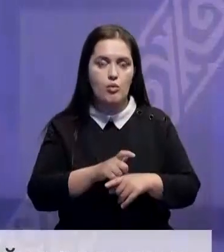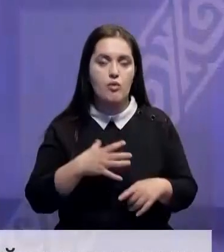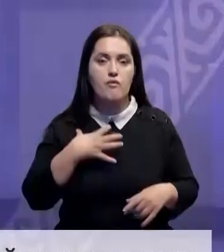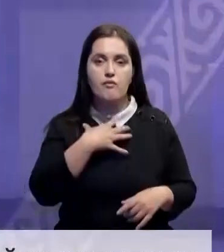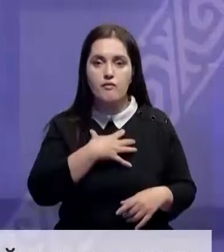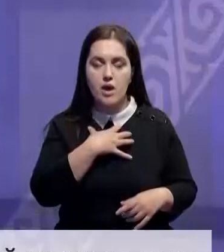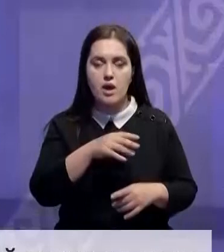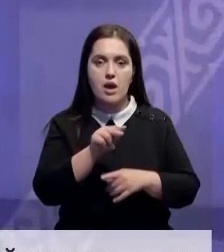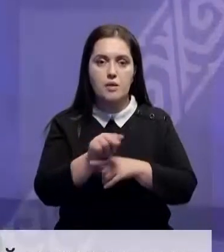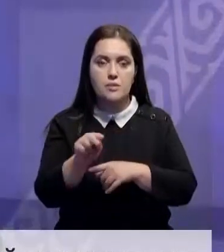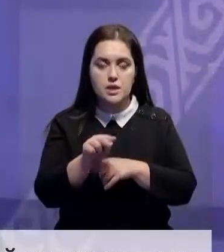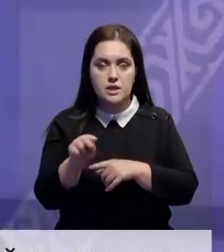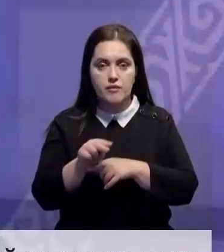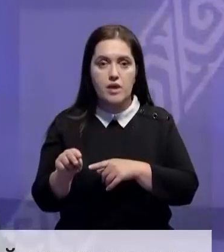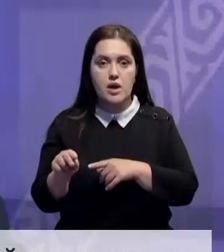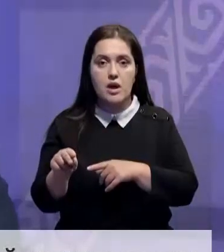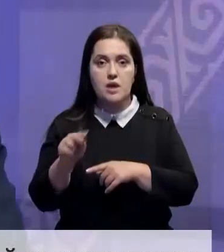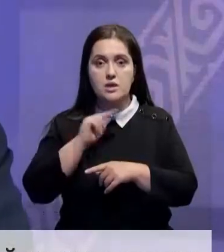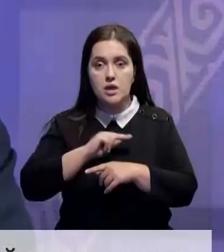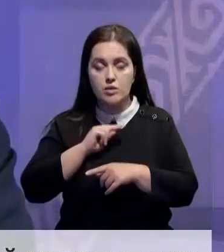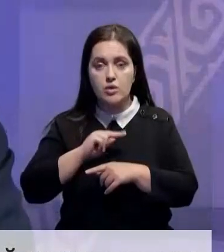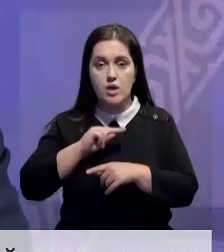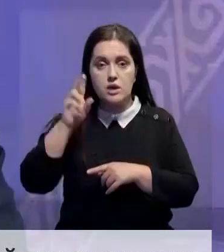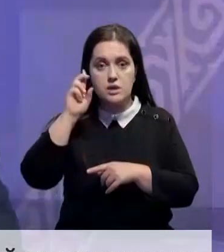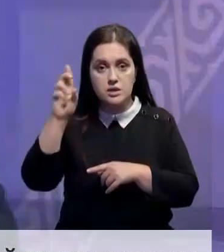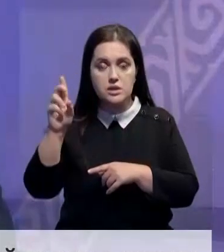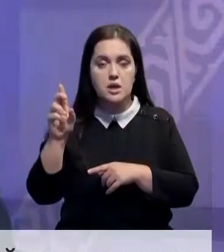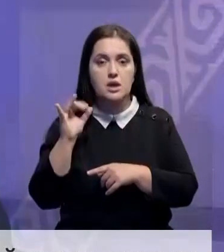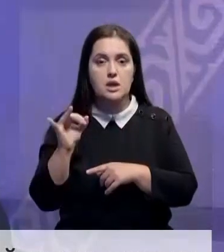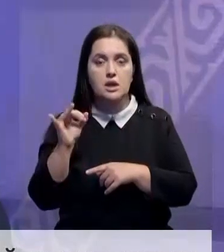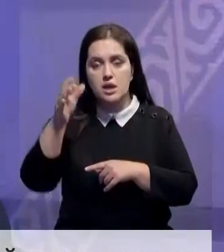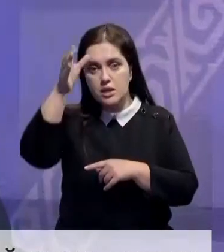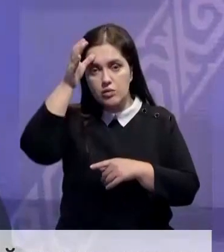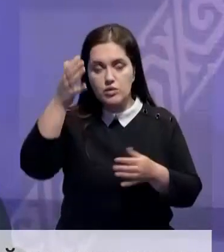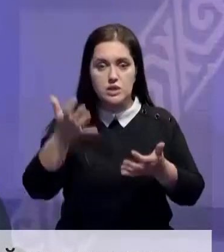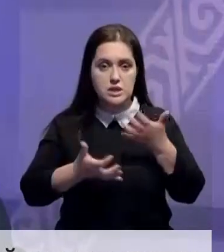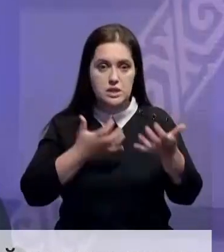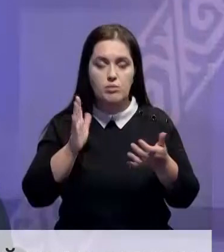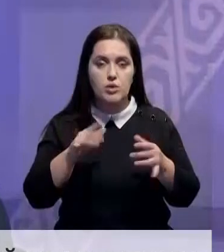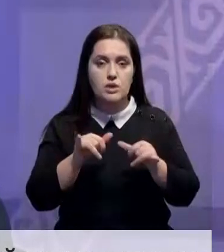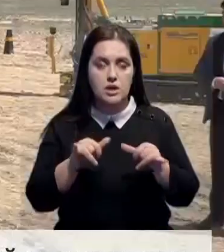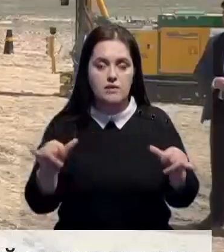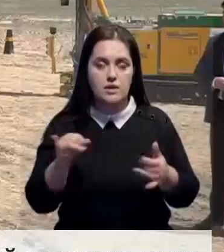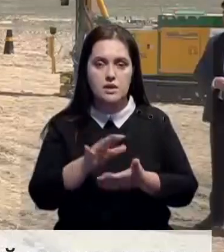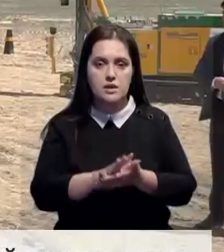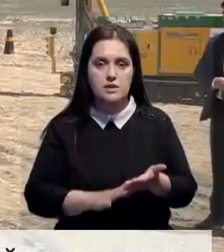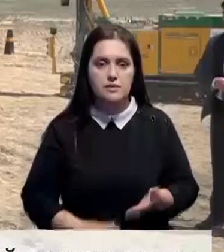проект в области образования. Сотрудничество между нашими странами в этой сфере и в сфере научных исследований будет развиваться и дальше.